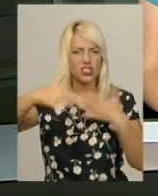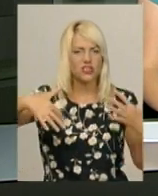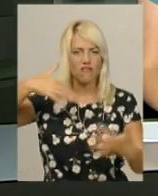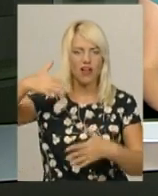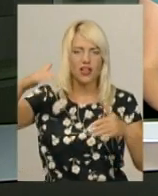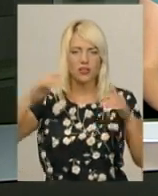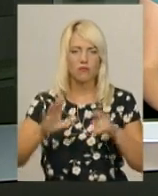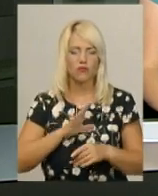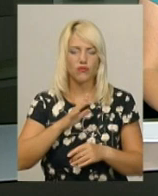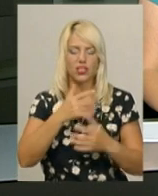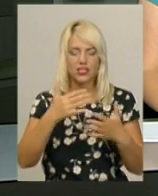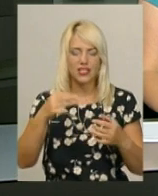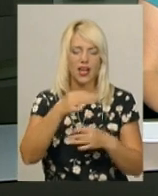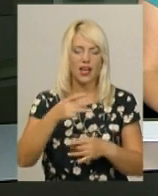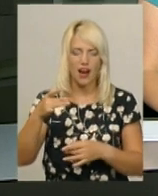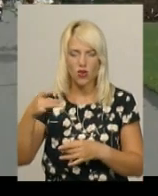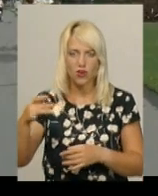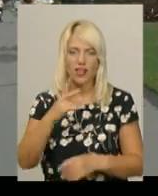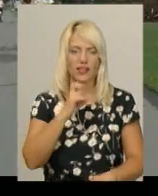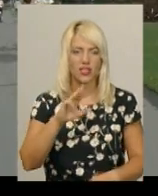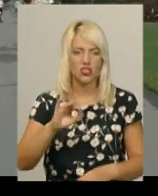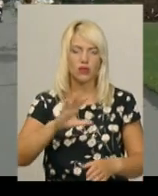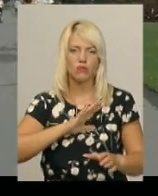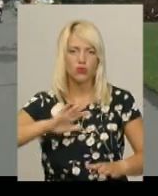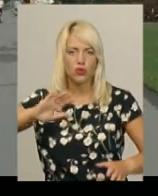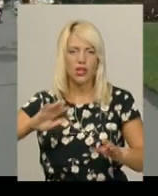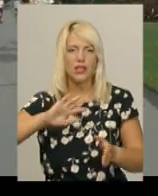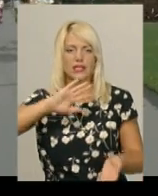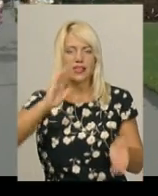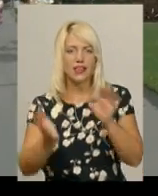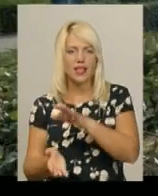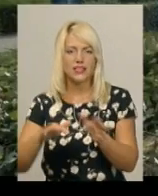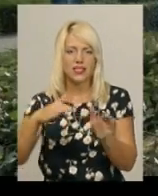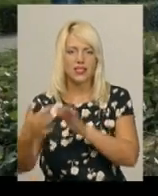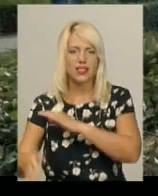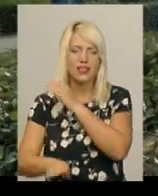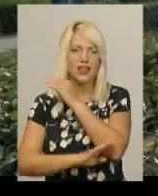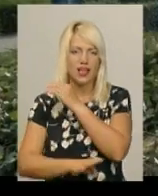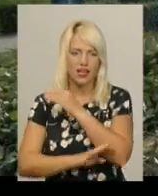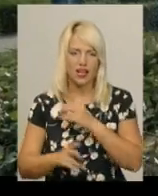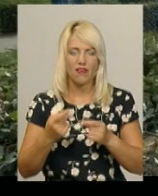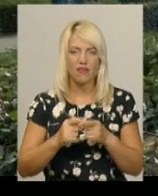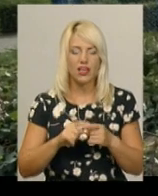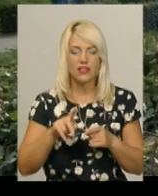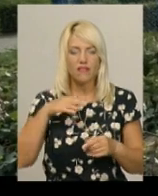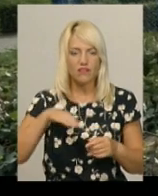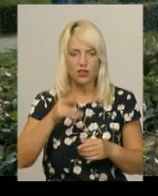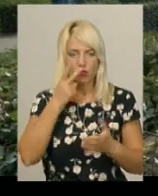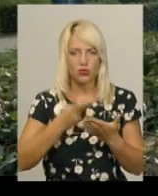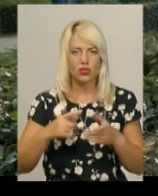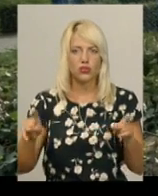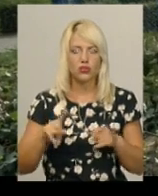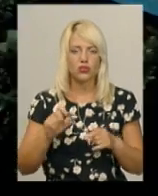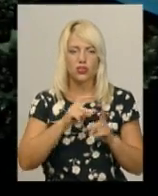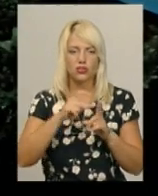Нетішина знесло понад дві сотні дерев. Наслідки цієї негоди ви можете бачити на цьому відео. За словами Нетішинського міського